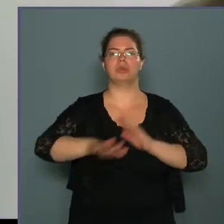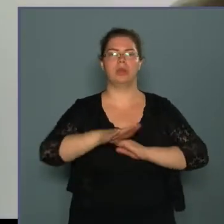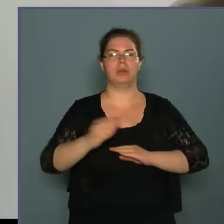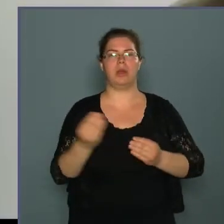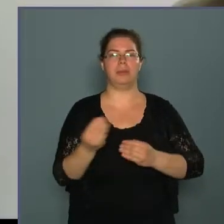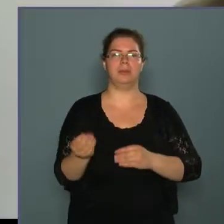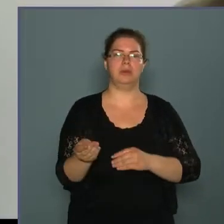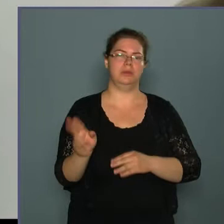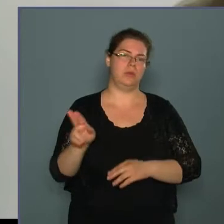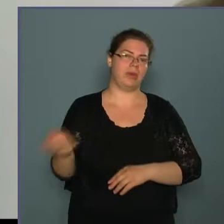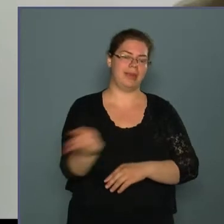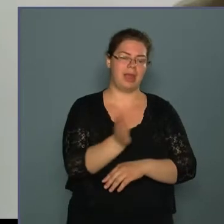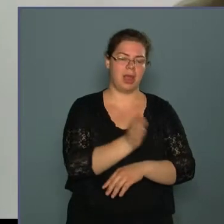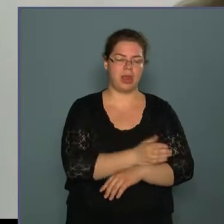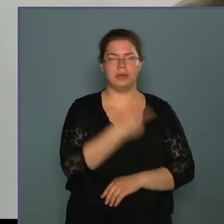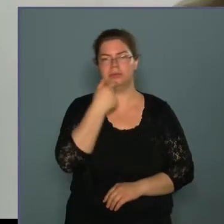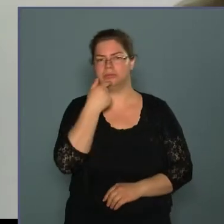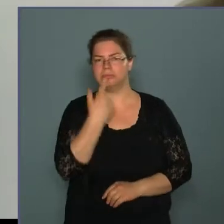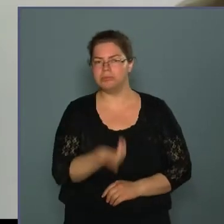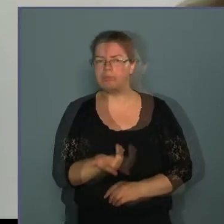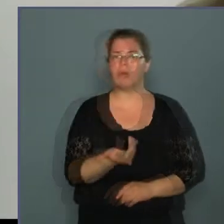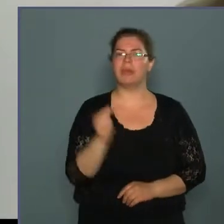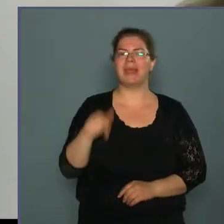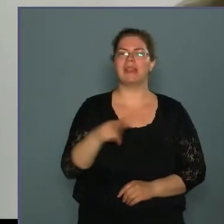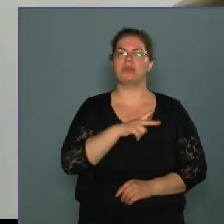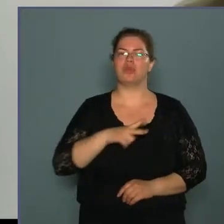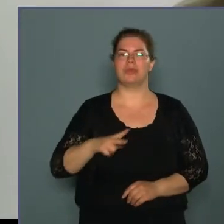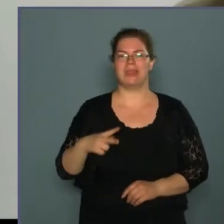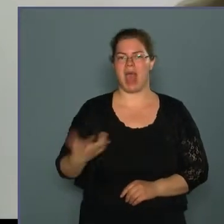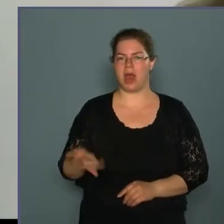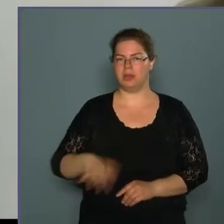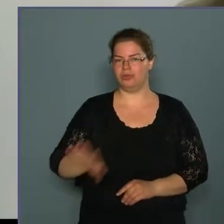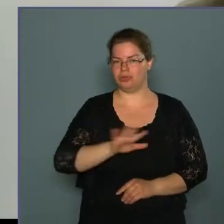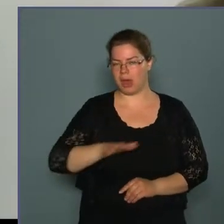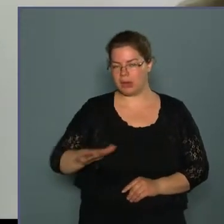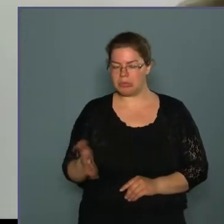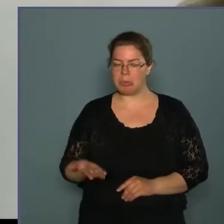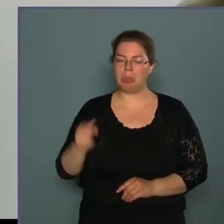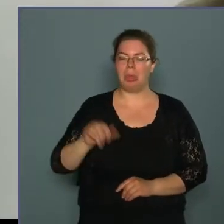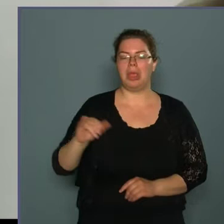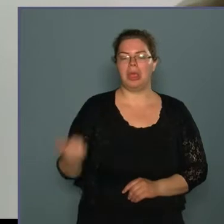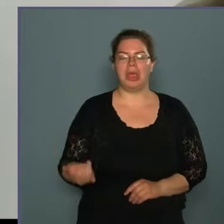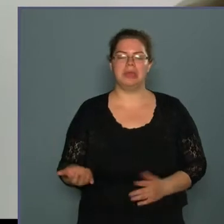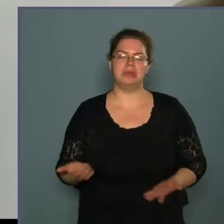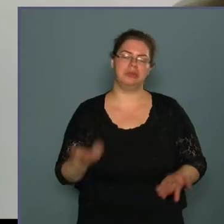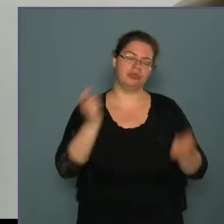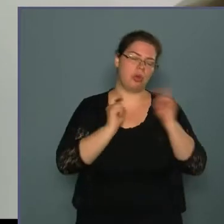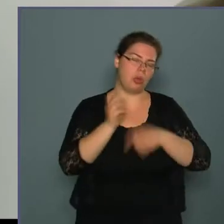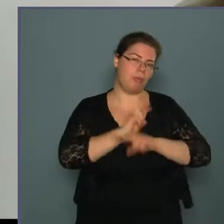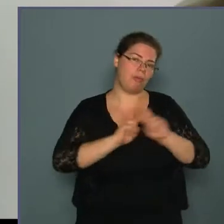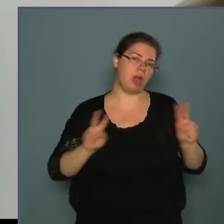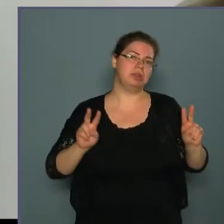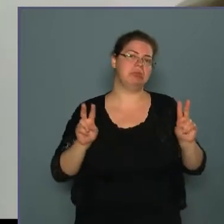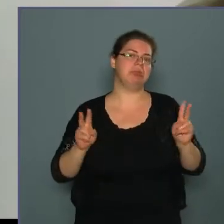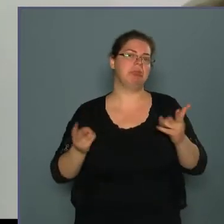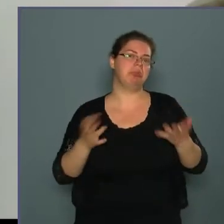amelyről az elején említést tettem, ez ugye a szociális terület, itt is gondolom vannak